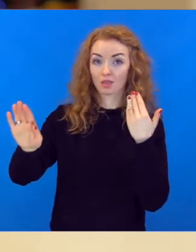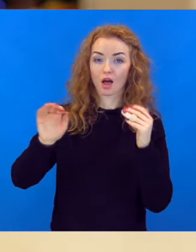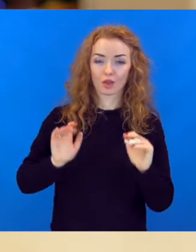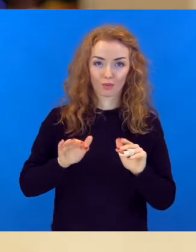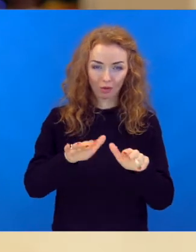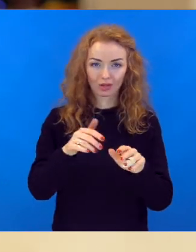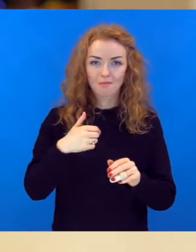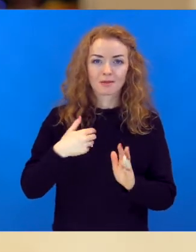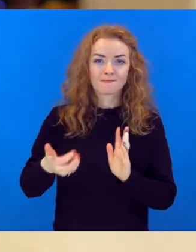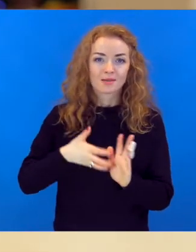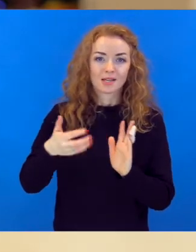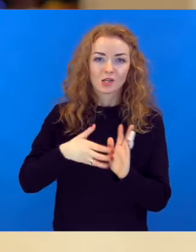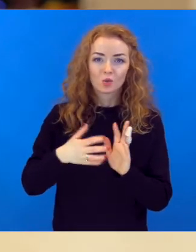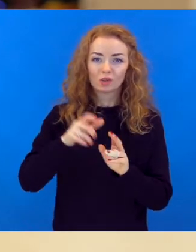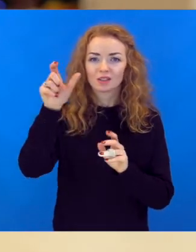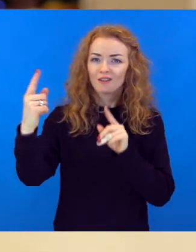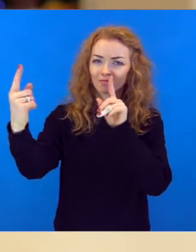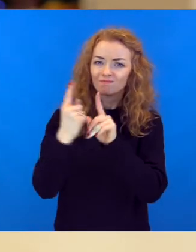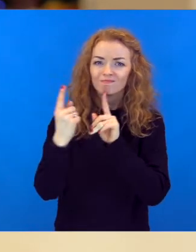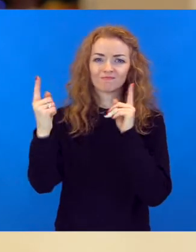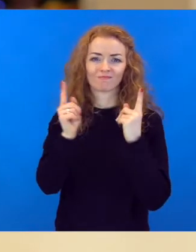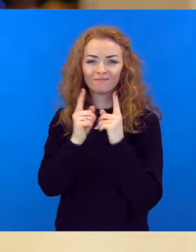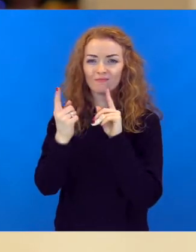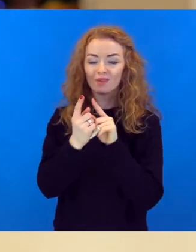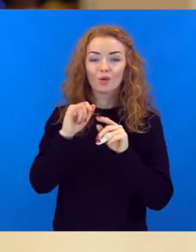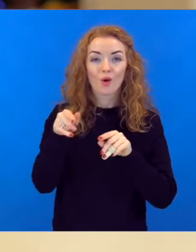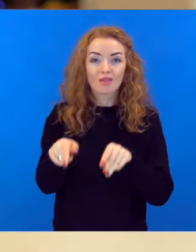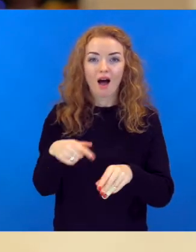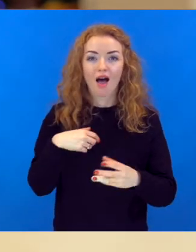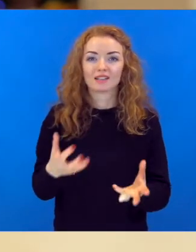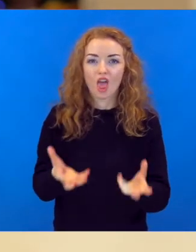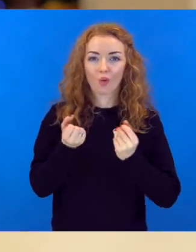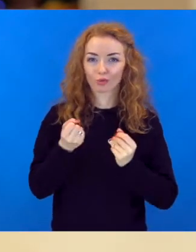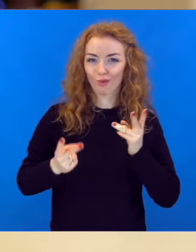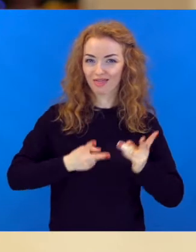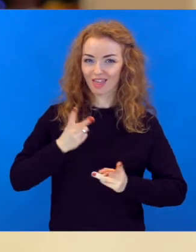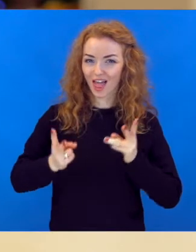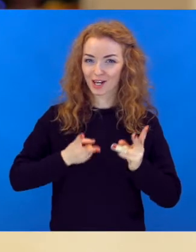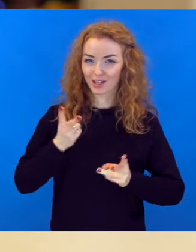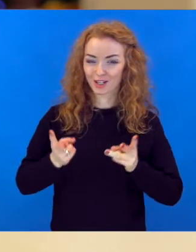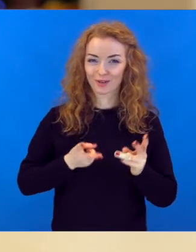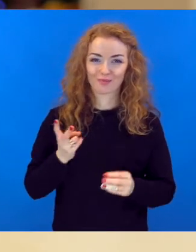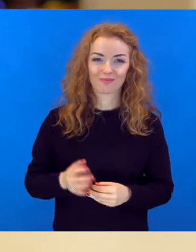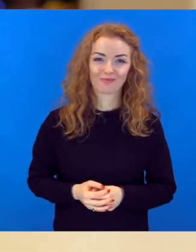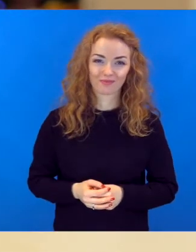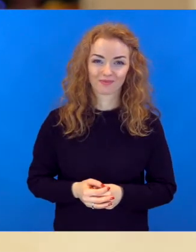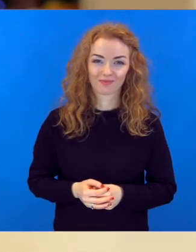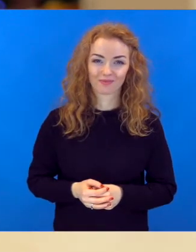atālinātajā procesā es jūtu tikai, man pietrūkst cilvēki, jo tas ir tas, kā es uzņemu enerģiju, manuprāt.